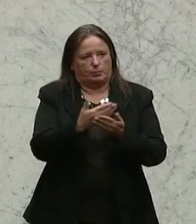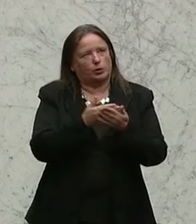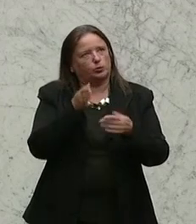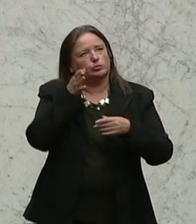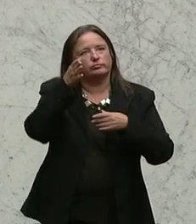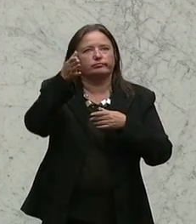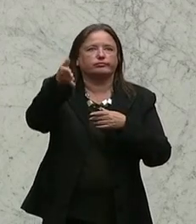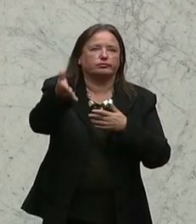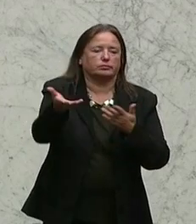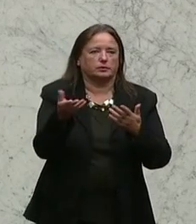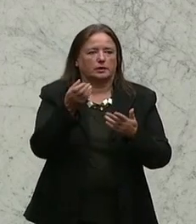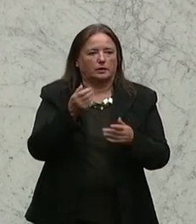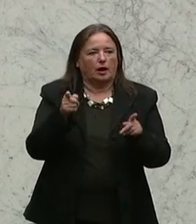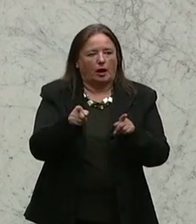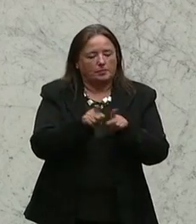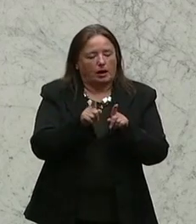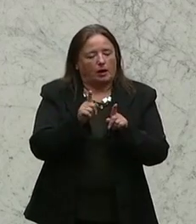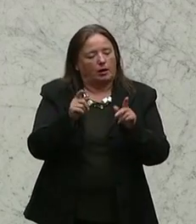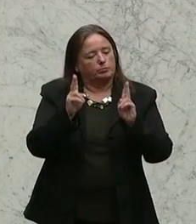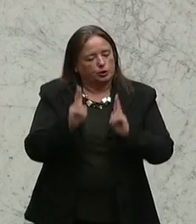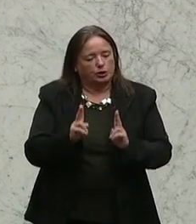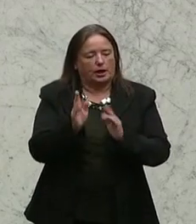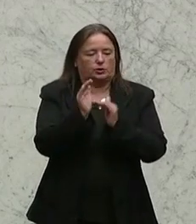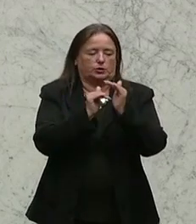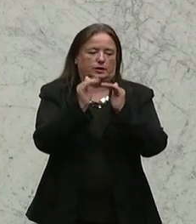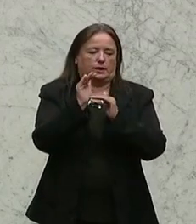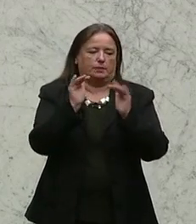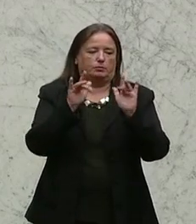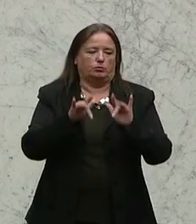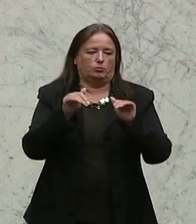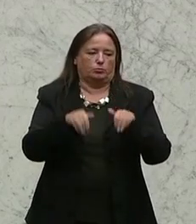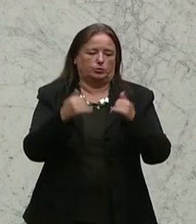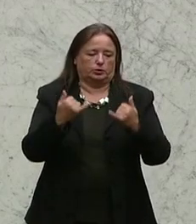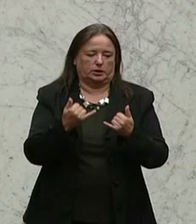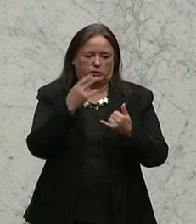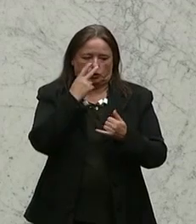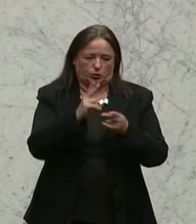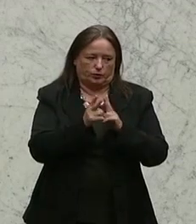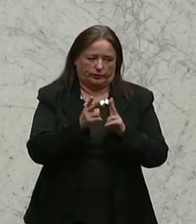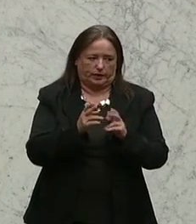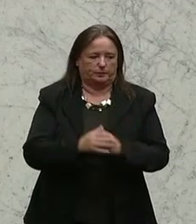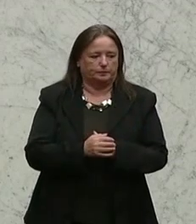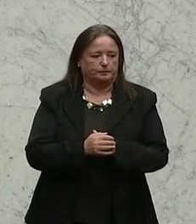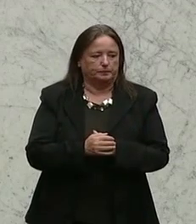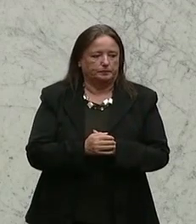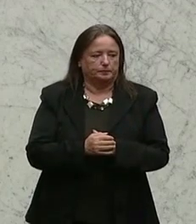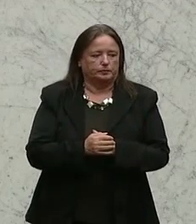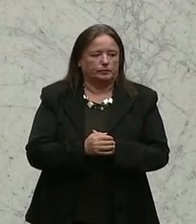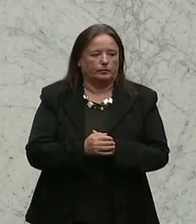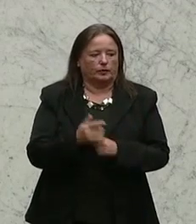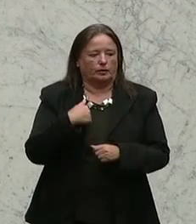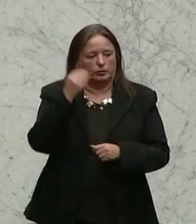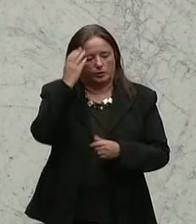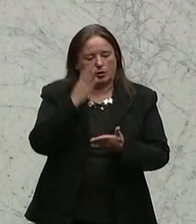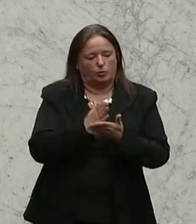unseres Erachtens nach mit dem bestehenden System, das wir haben, dem differenzierten Schulsystem notwendig und darüber hinaus glaube ich auch,